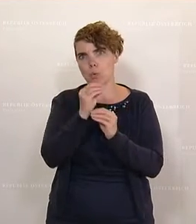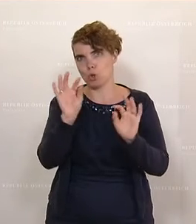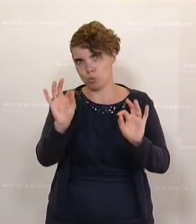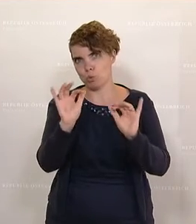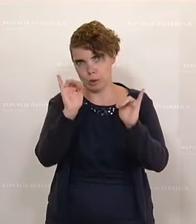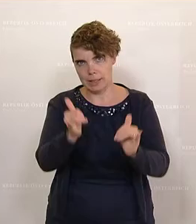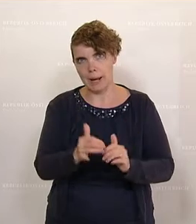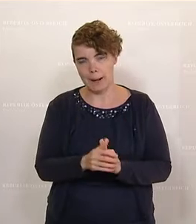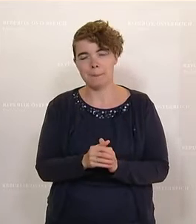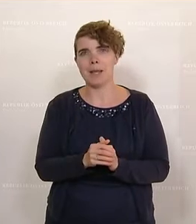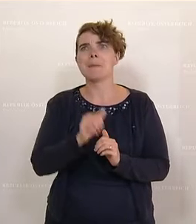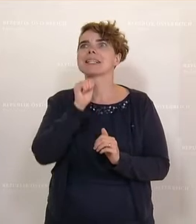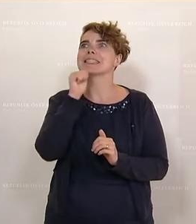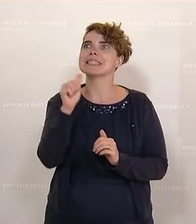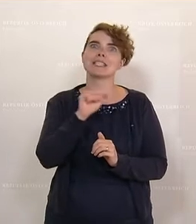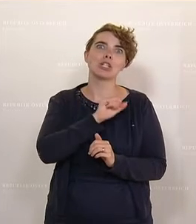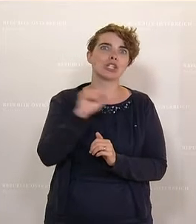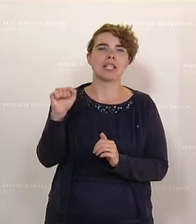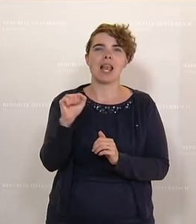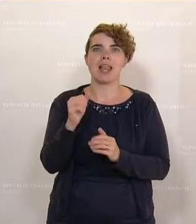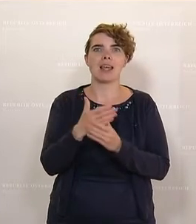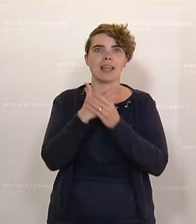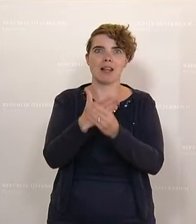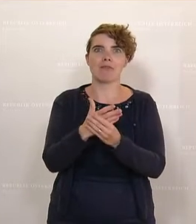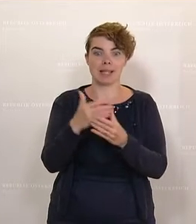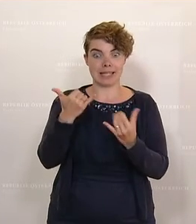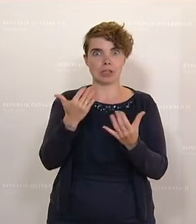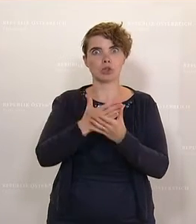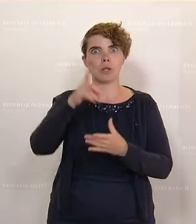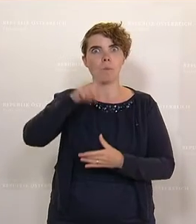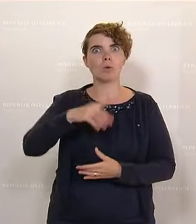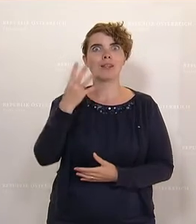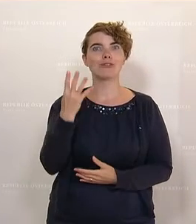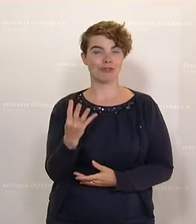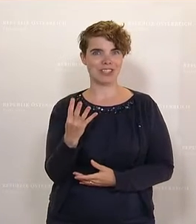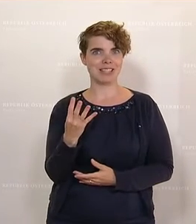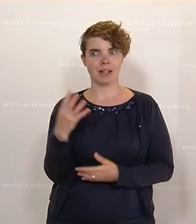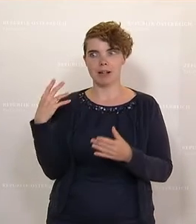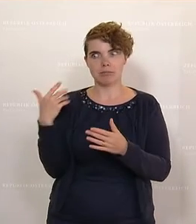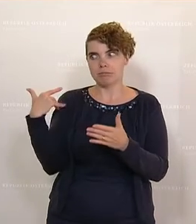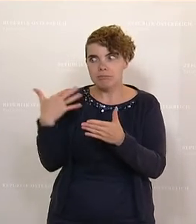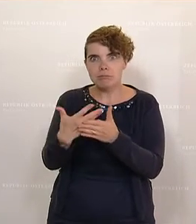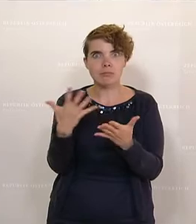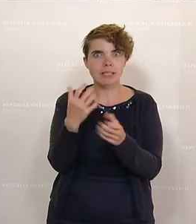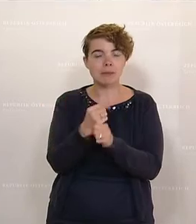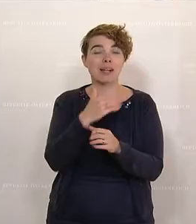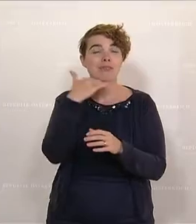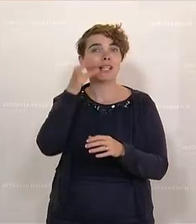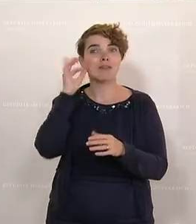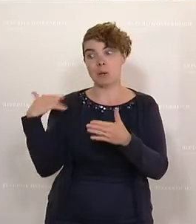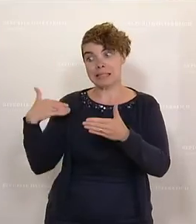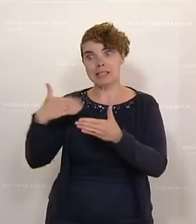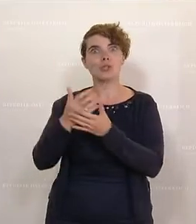Das ist aber nicht eine schnelle Hilfe im Monat 4, als etwas zu tun. Es sind hier viel zu viele Frauen und Kinder in Notlagen geraten. Und ich finde es